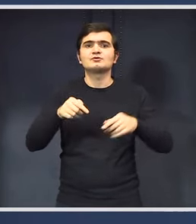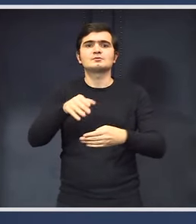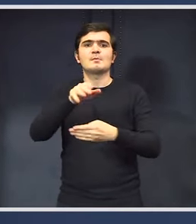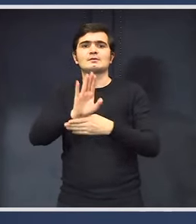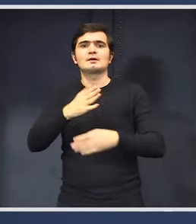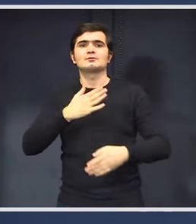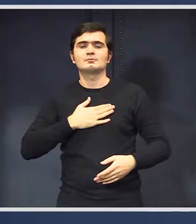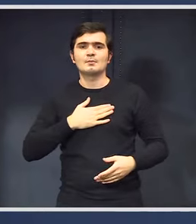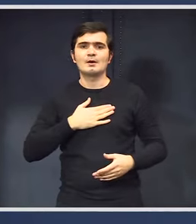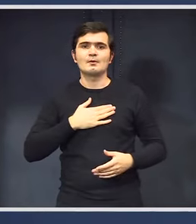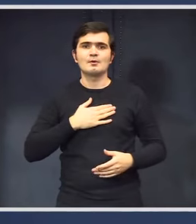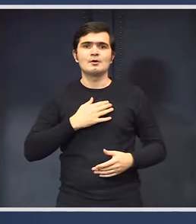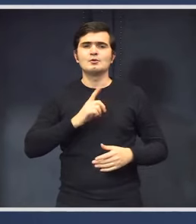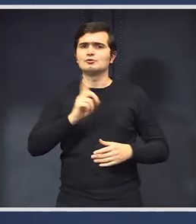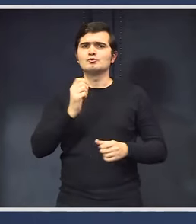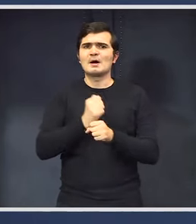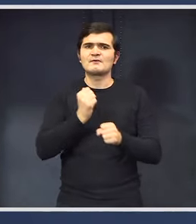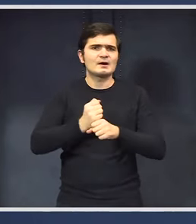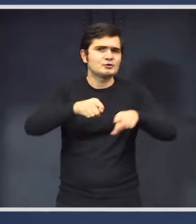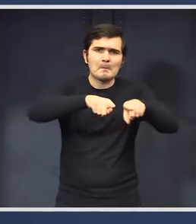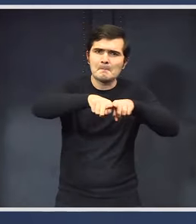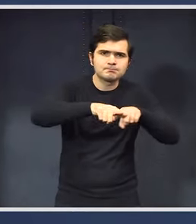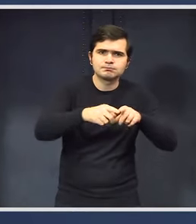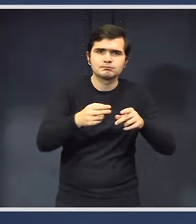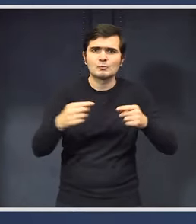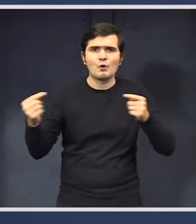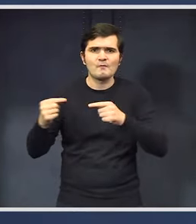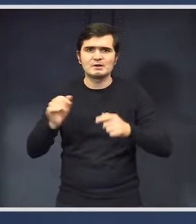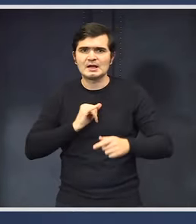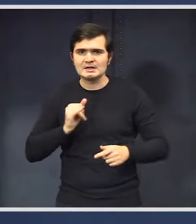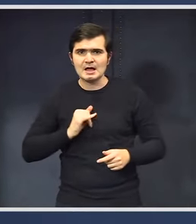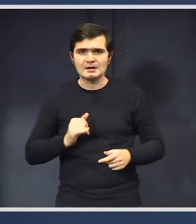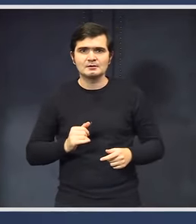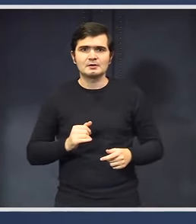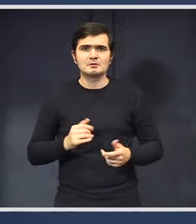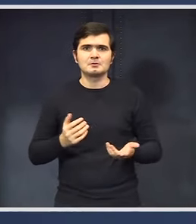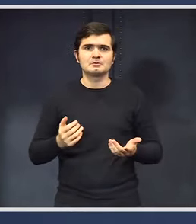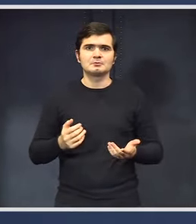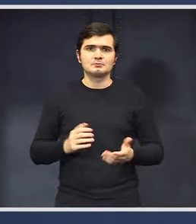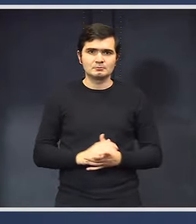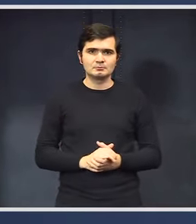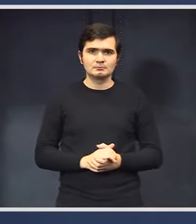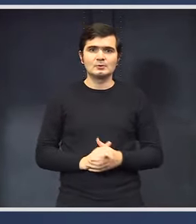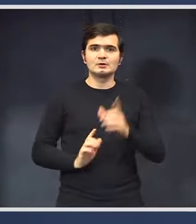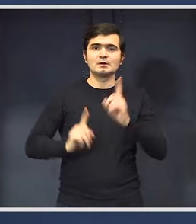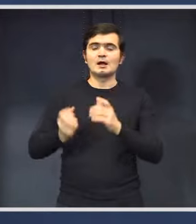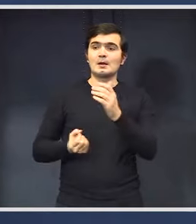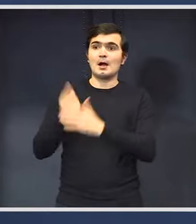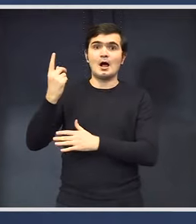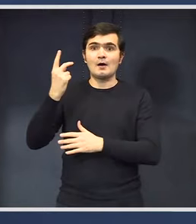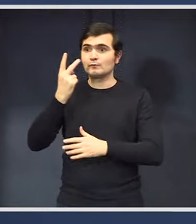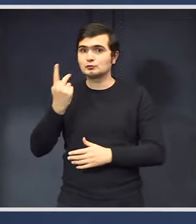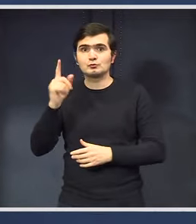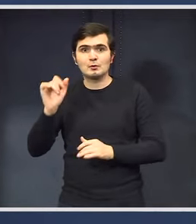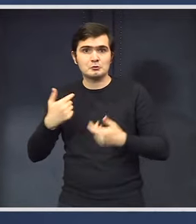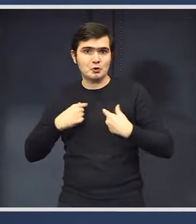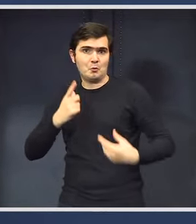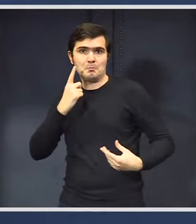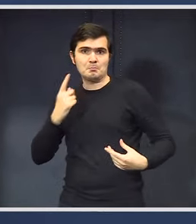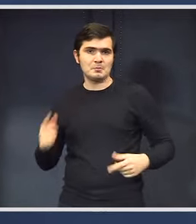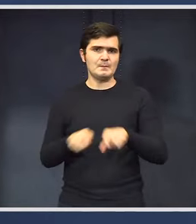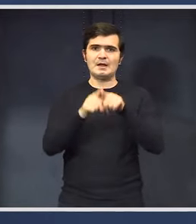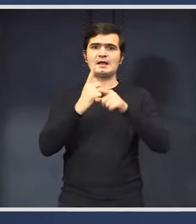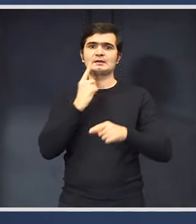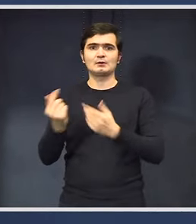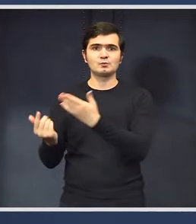oprim nepotism, oprim aceste conflicte de interese, dar nu le putem face peste noapte. Cum este semnalat un caz? V-ați văzut că reacționez imediat